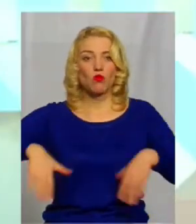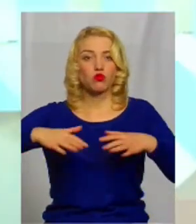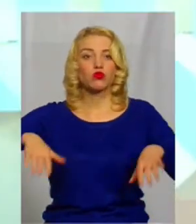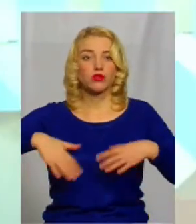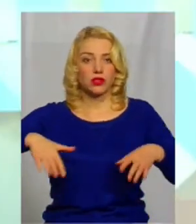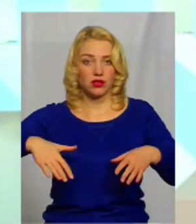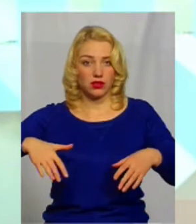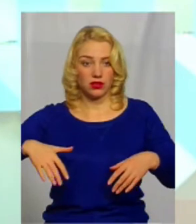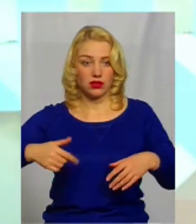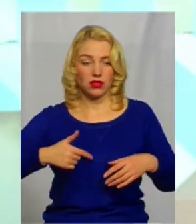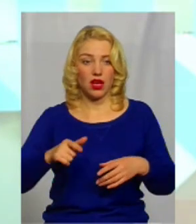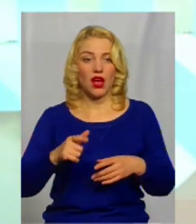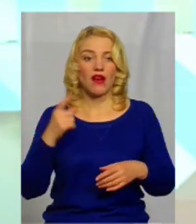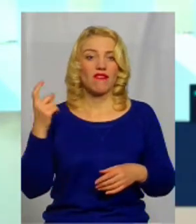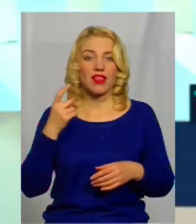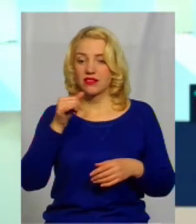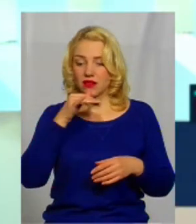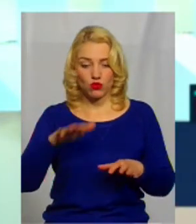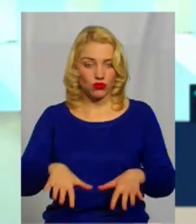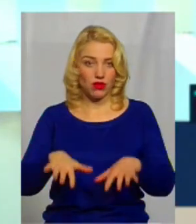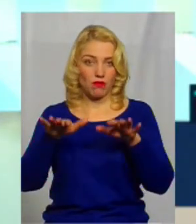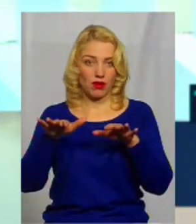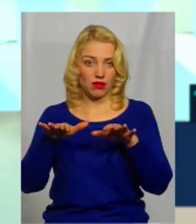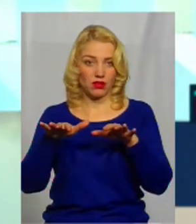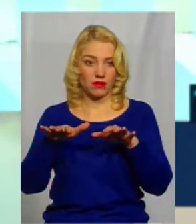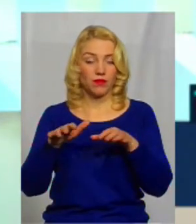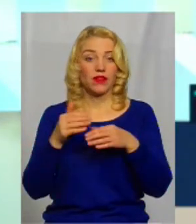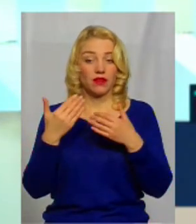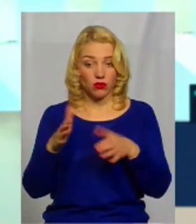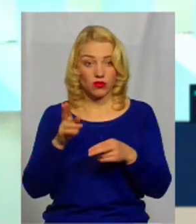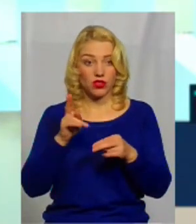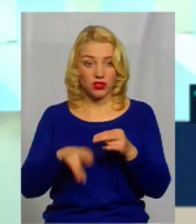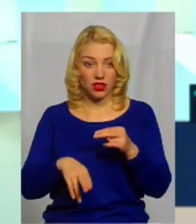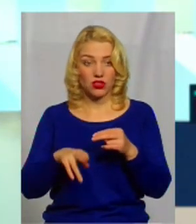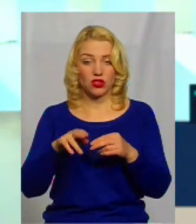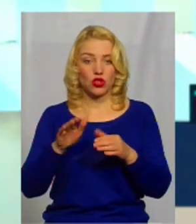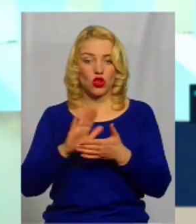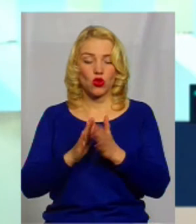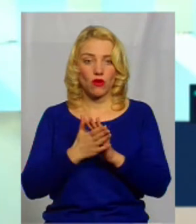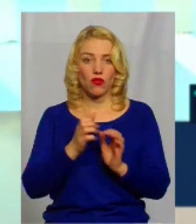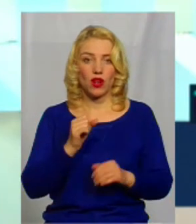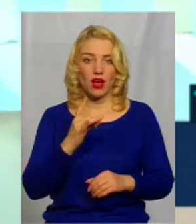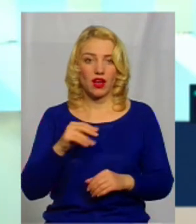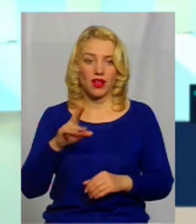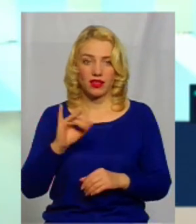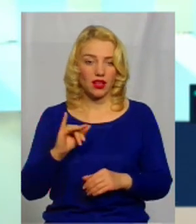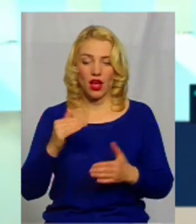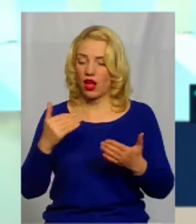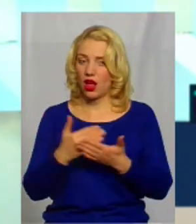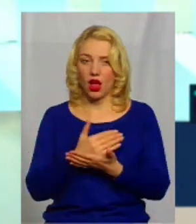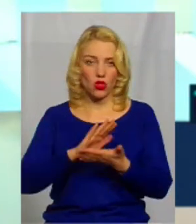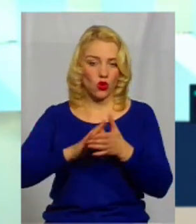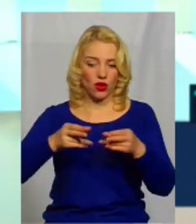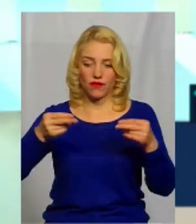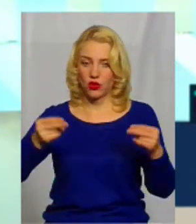чи орендарі з цих ставків не можуть їх навіть набрати. І от в них закінчують договори оренди, і вони не вкладають новий договор оренди,